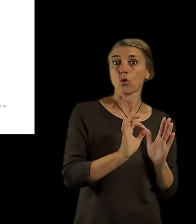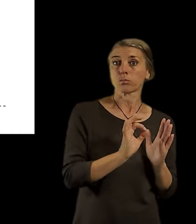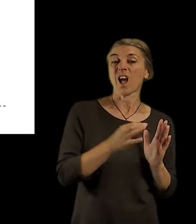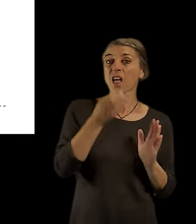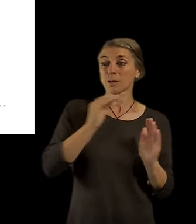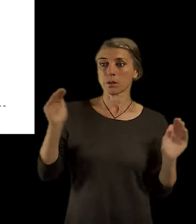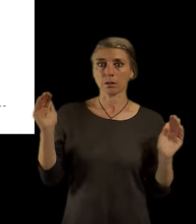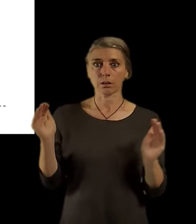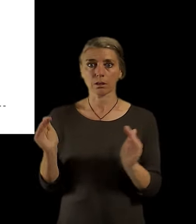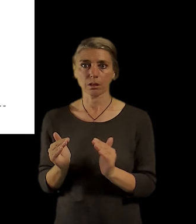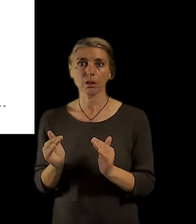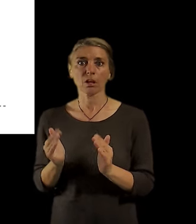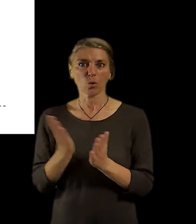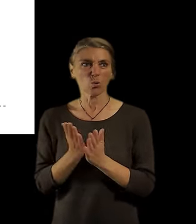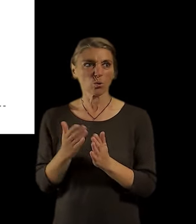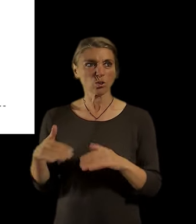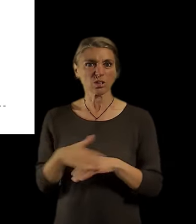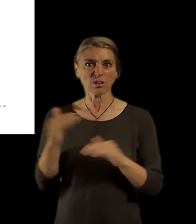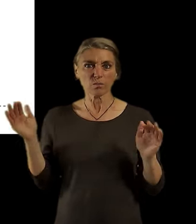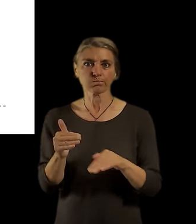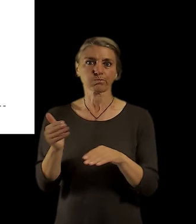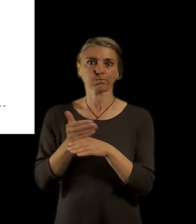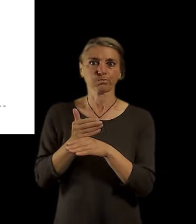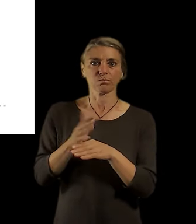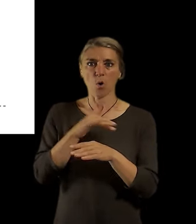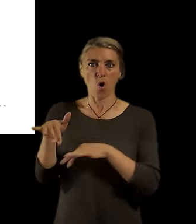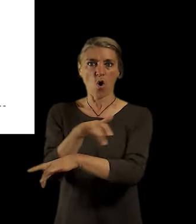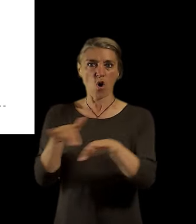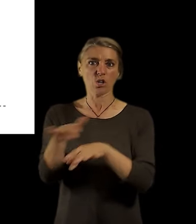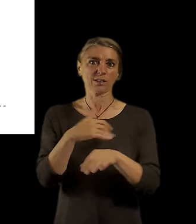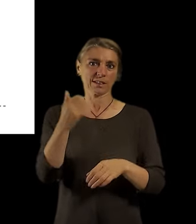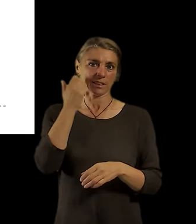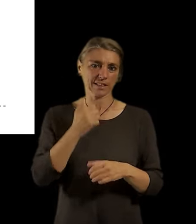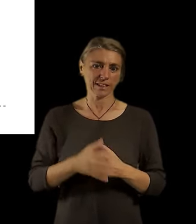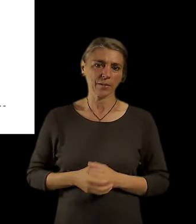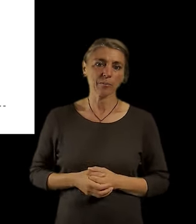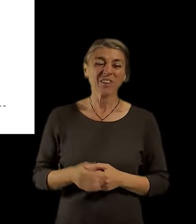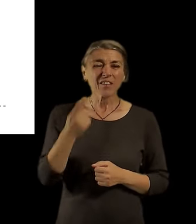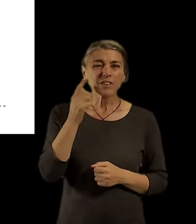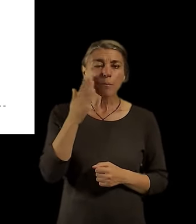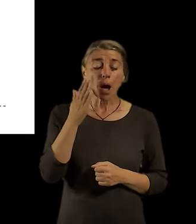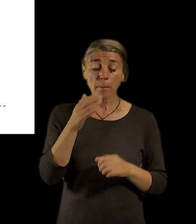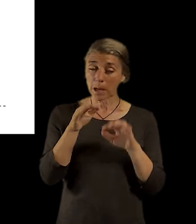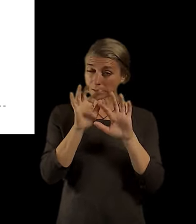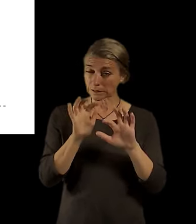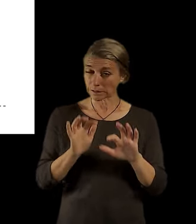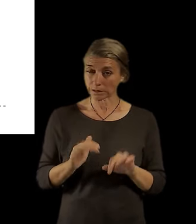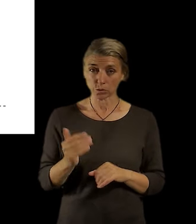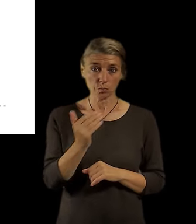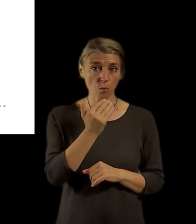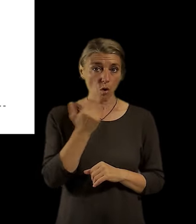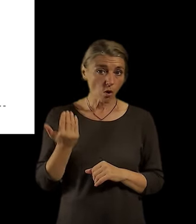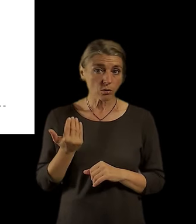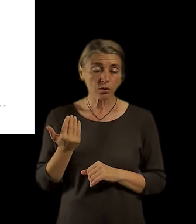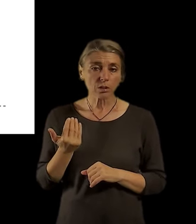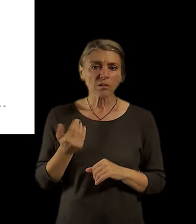pocítitelné. Tak, tady máme velmi složitou mapu, kde vlastně vidíte v různých